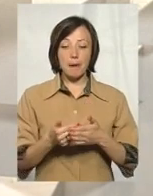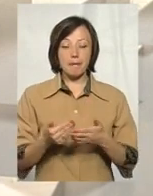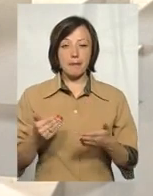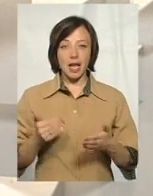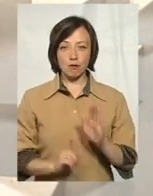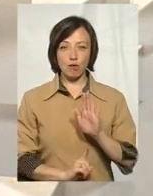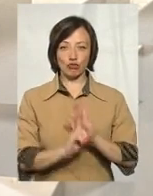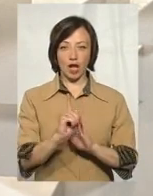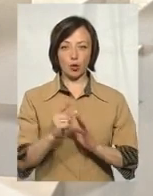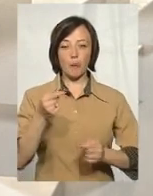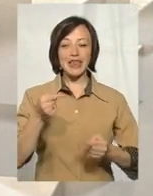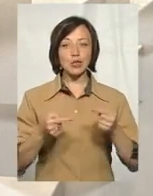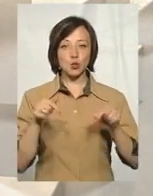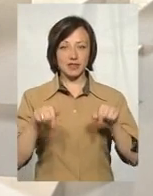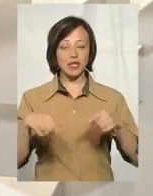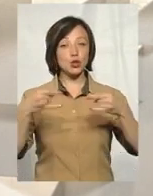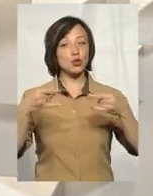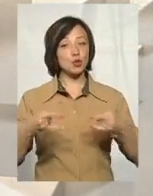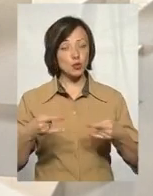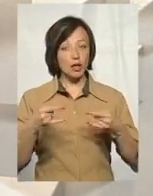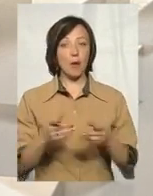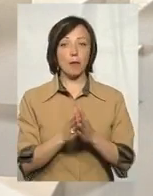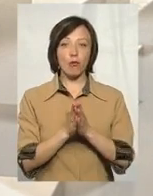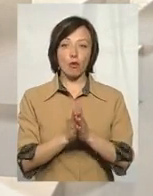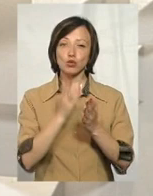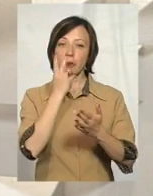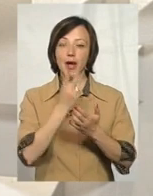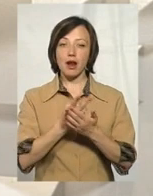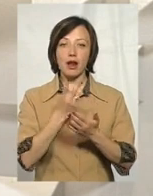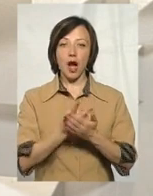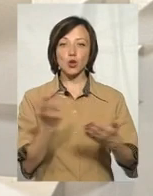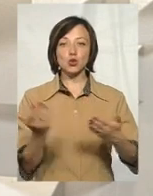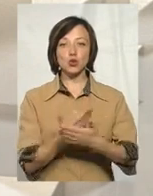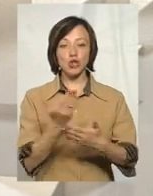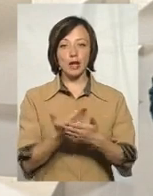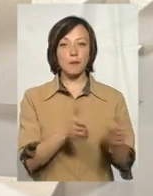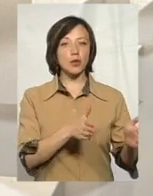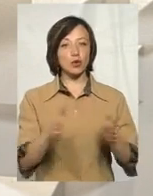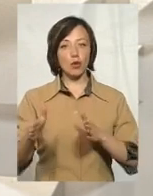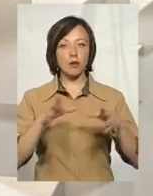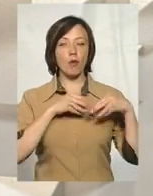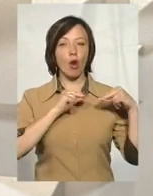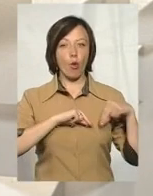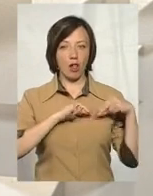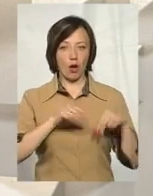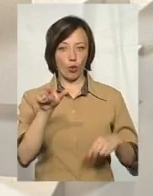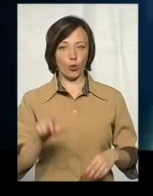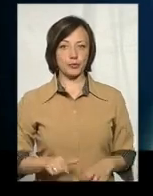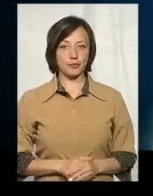початком дискусії у цій студії, прошу переглянути сюжет, підготовлений моєю колагою.